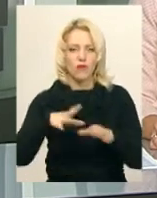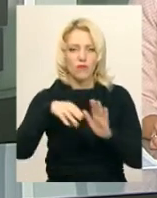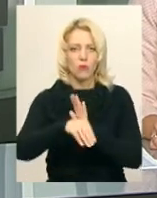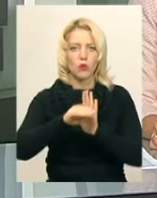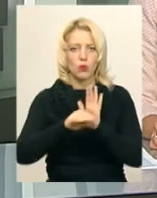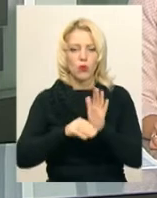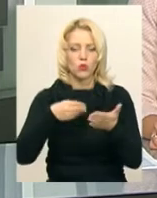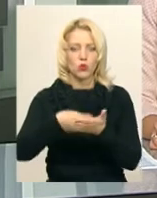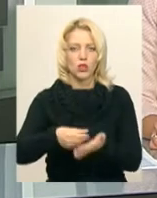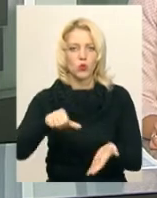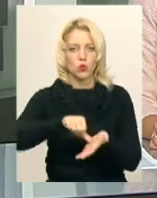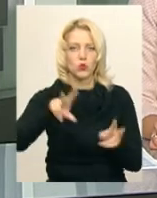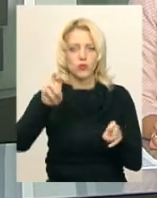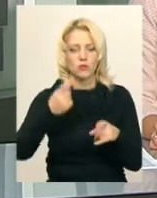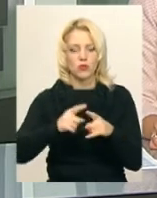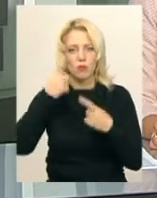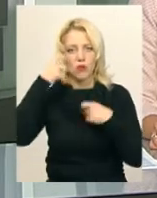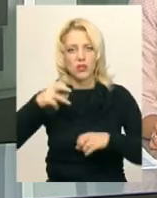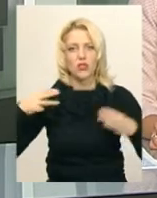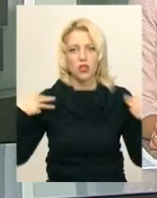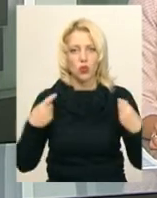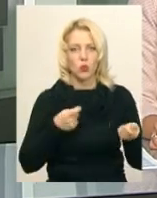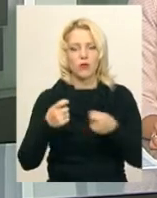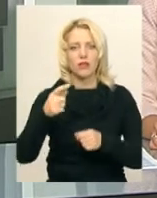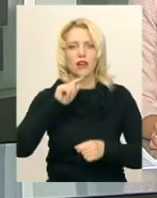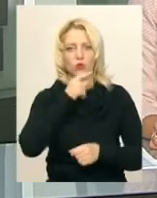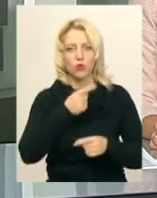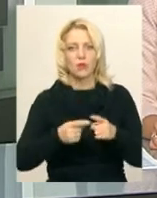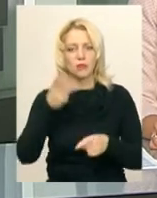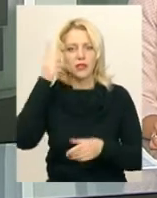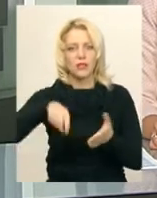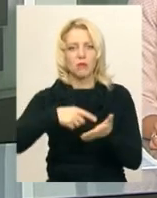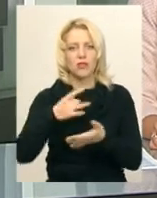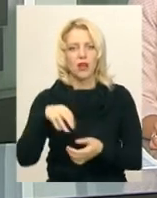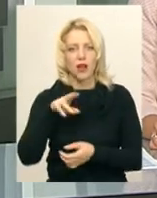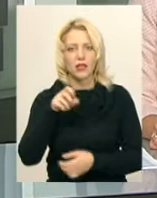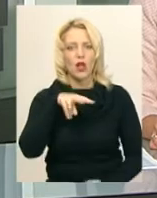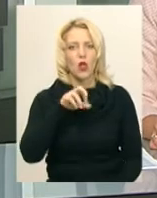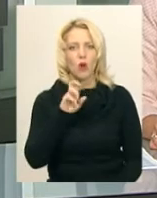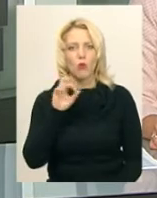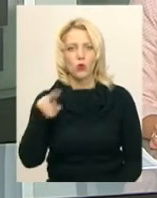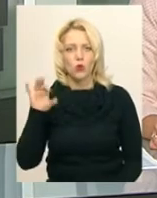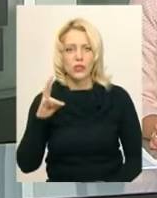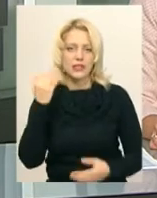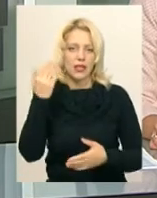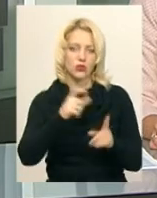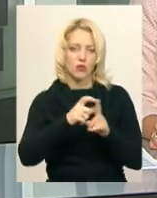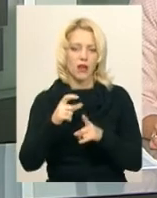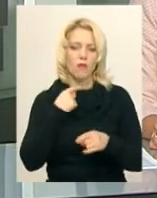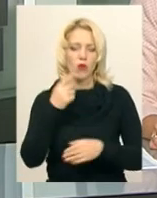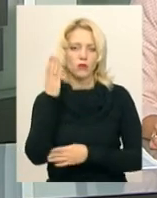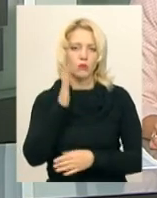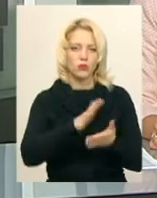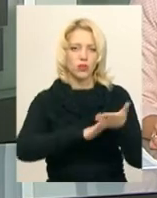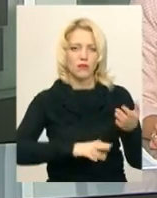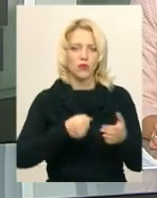«Бюджет участі». Про це повідомила начальник управління економіки Хмельницької міської ради Оксана Новодон. За її словами, голосування триватиме до